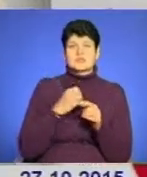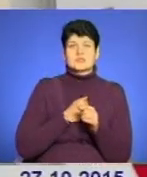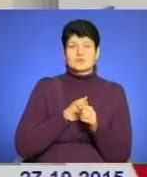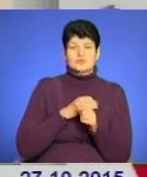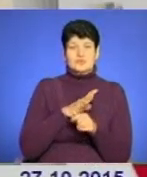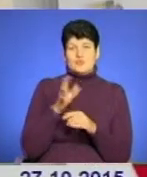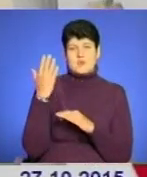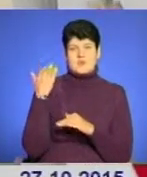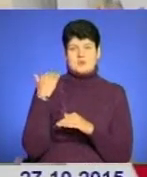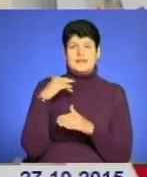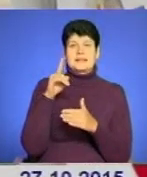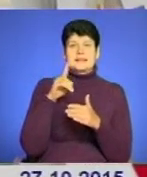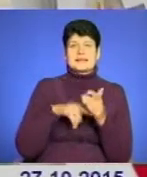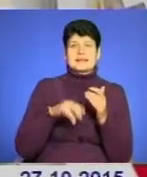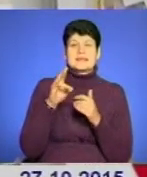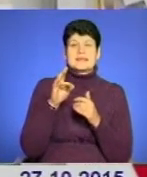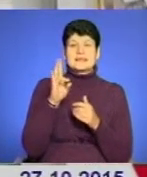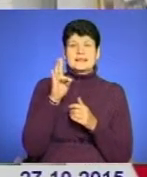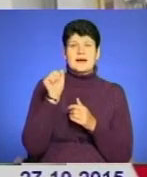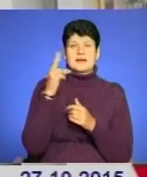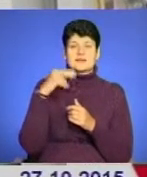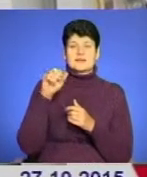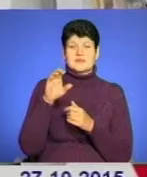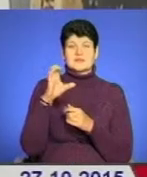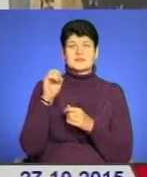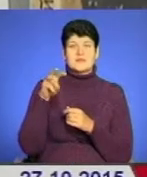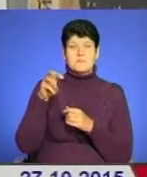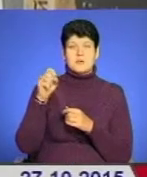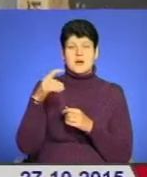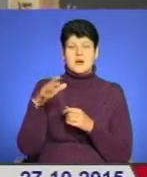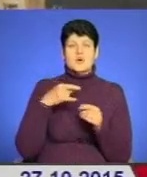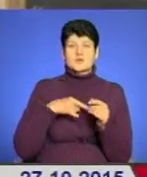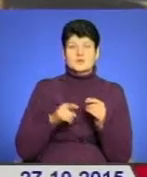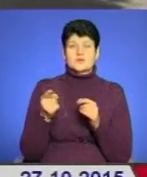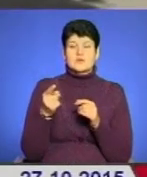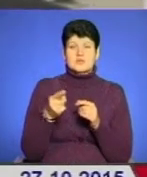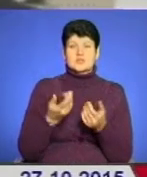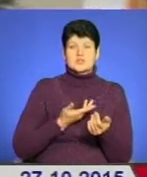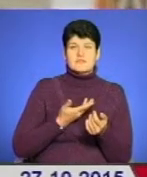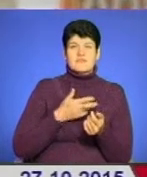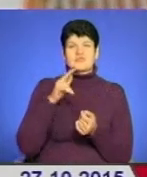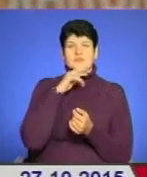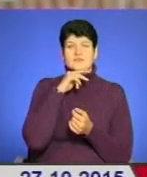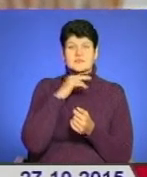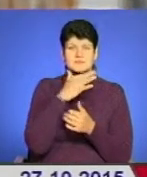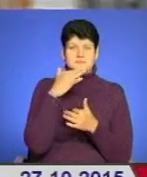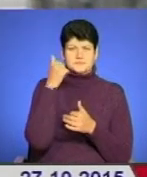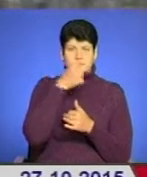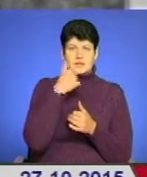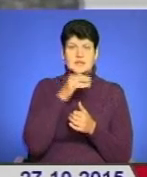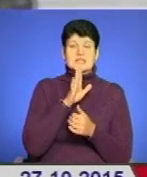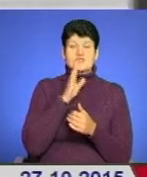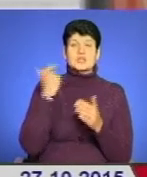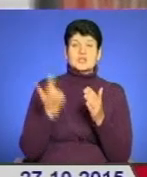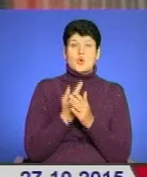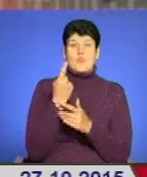Надія Семеха родом із Тернополя. Але уже кілька років проживає і навчається у Чернівцях. І ось дівчина